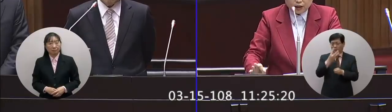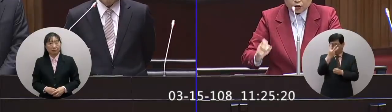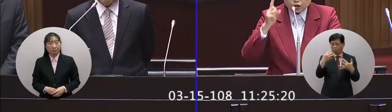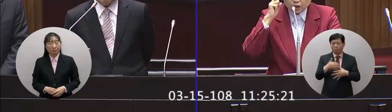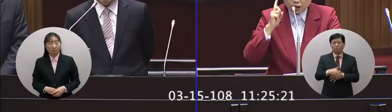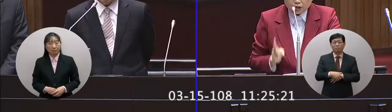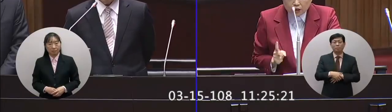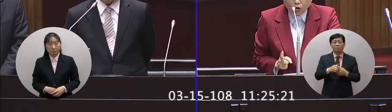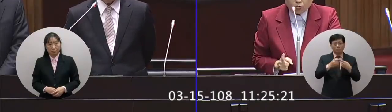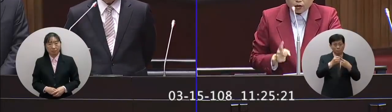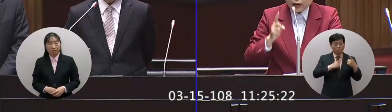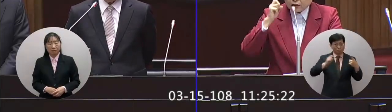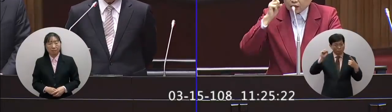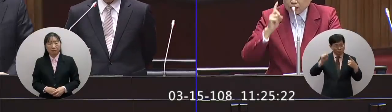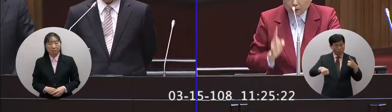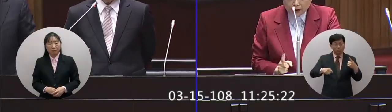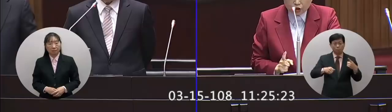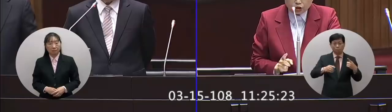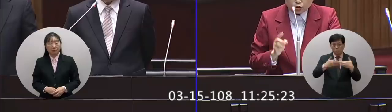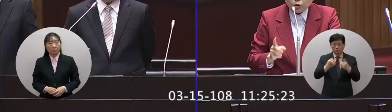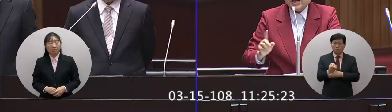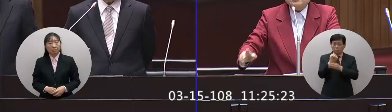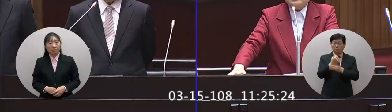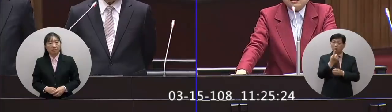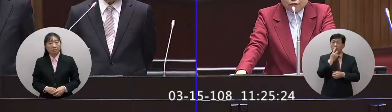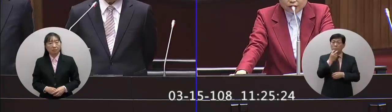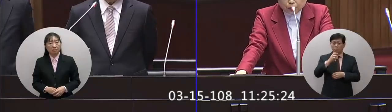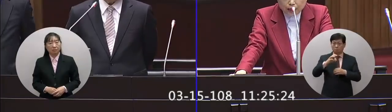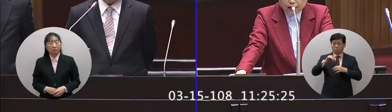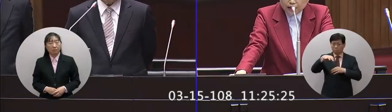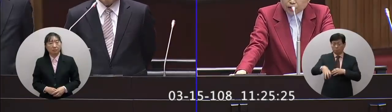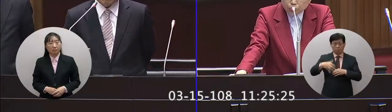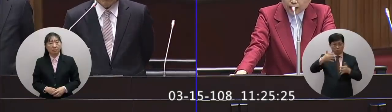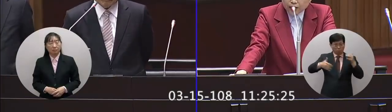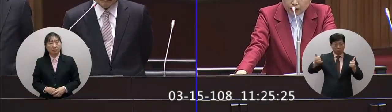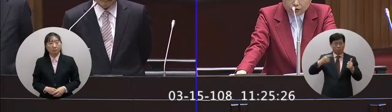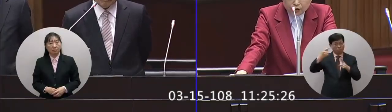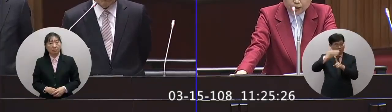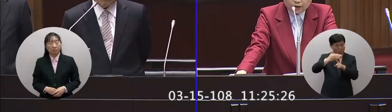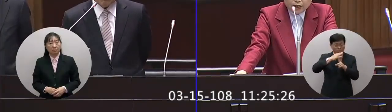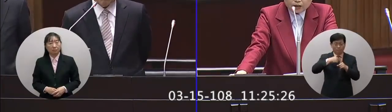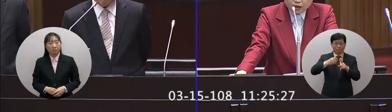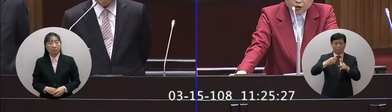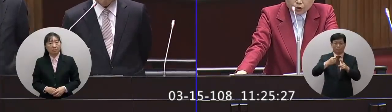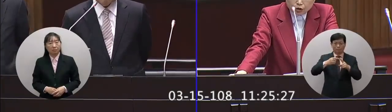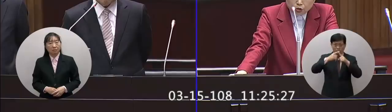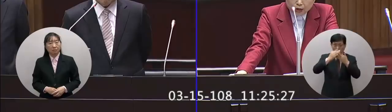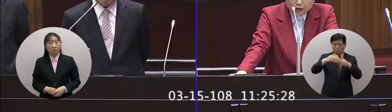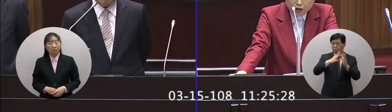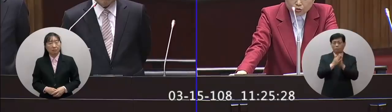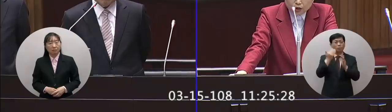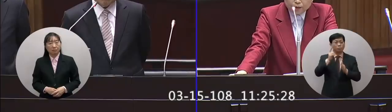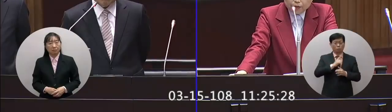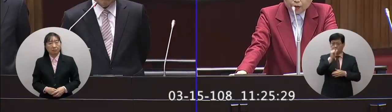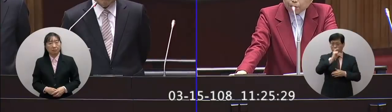三個問題就是你認同還是你要不要支持中央級地方首長一級主管機要人員只要有